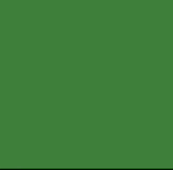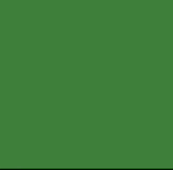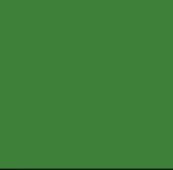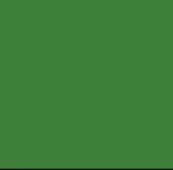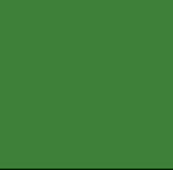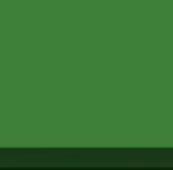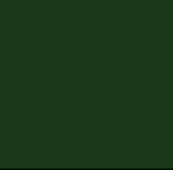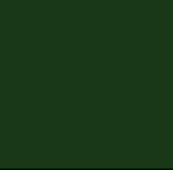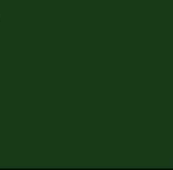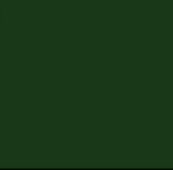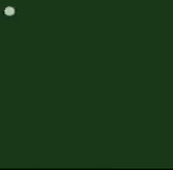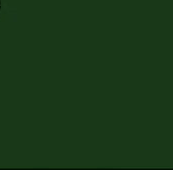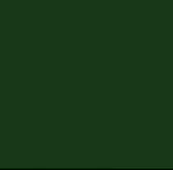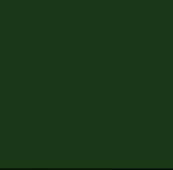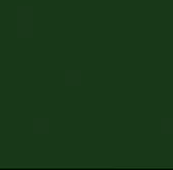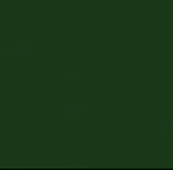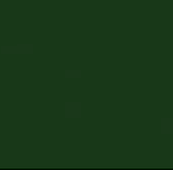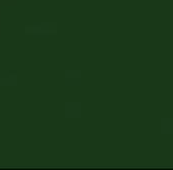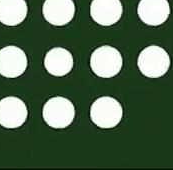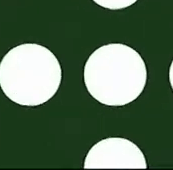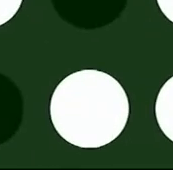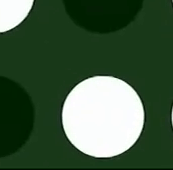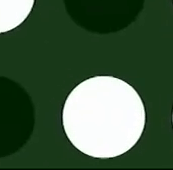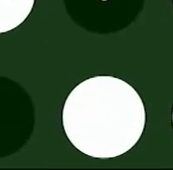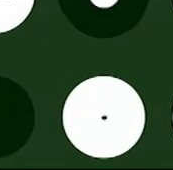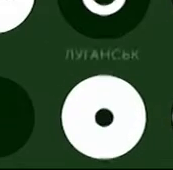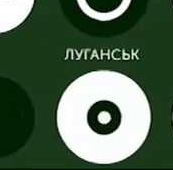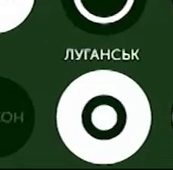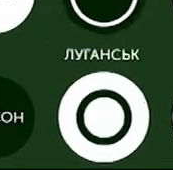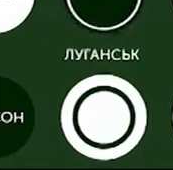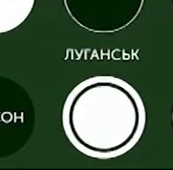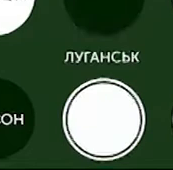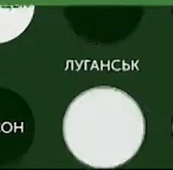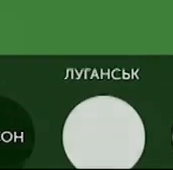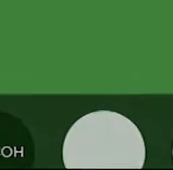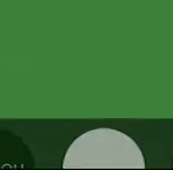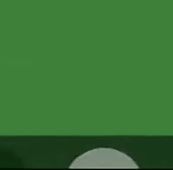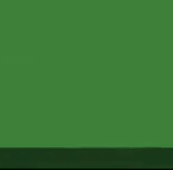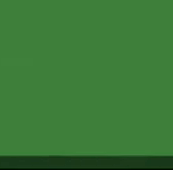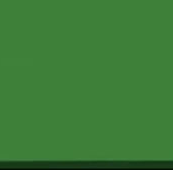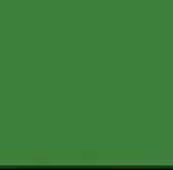Загалом Минай проведе чотири гри дві вдома.